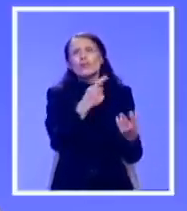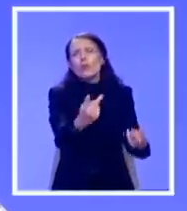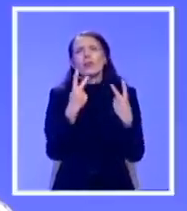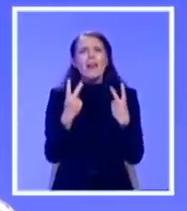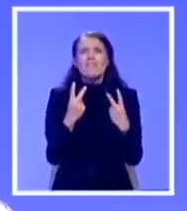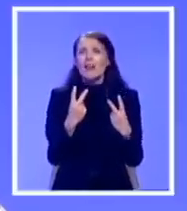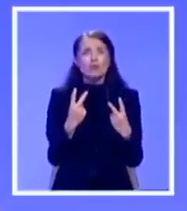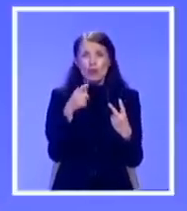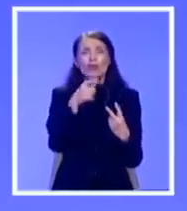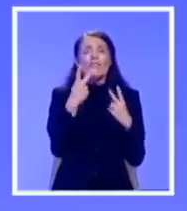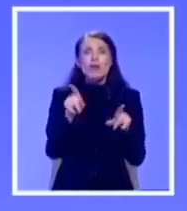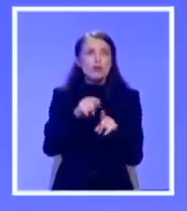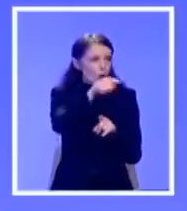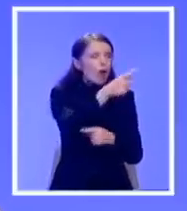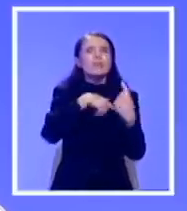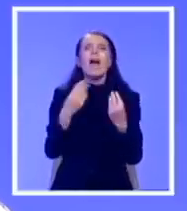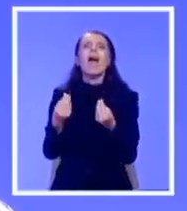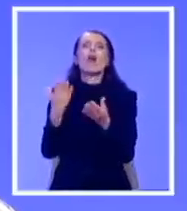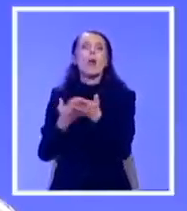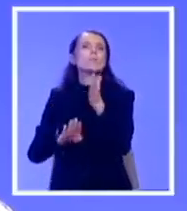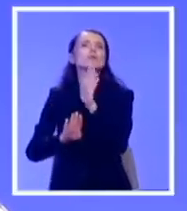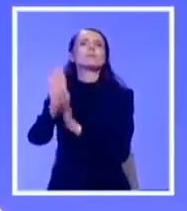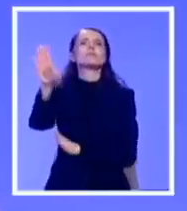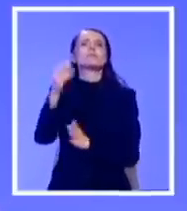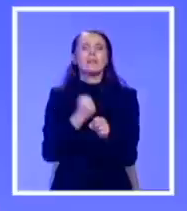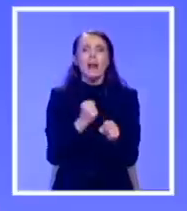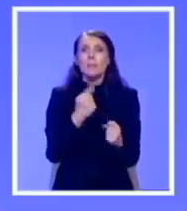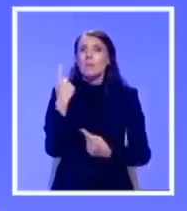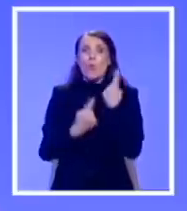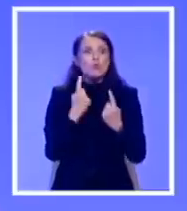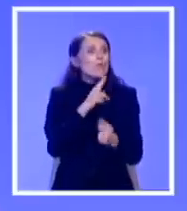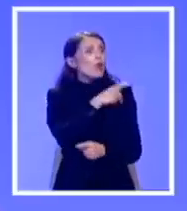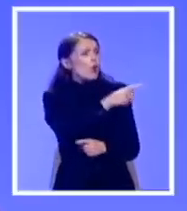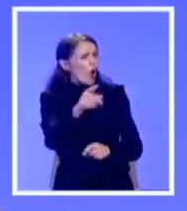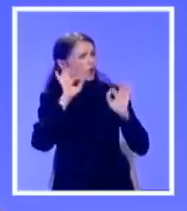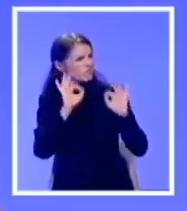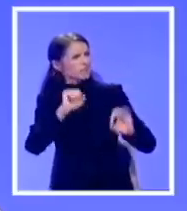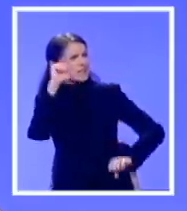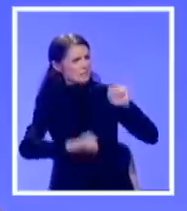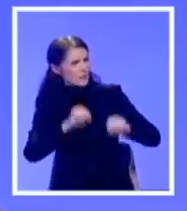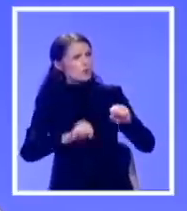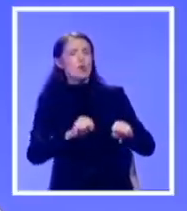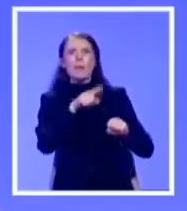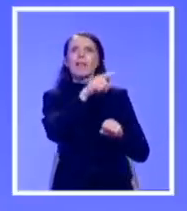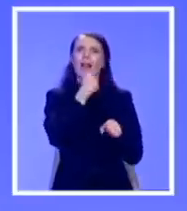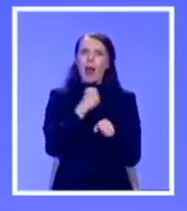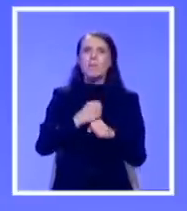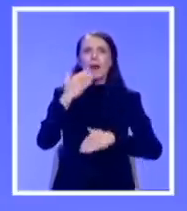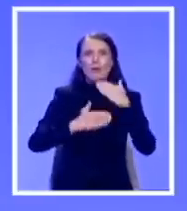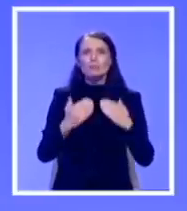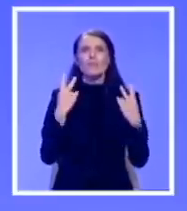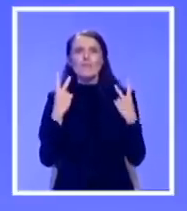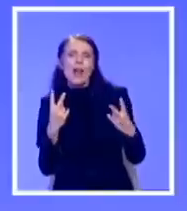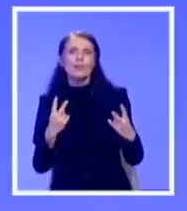svake uspješne države, dakle stvoriti uslove koje će mogućiti najsposobnijima da stvaraju neku novu vrednost, koja zapravo jeste vrednost. Da postiču